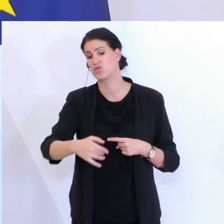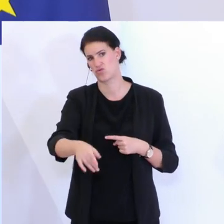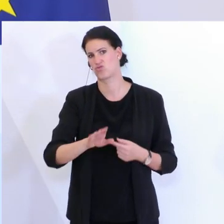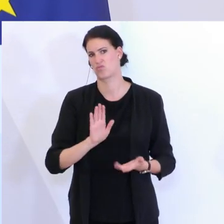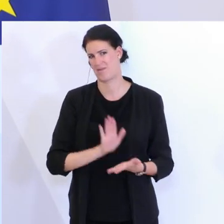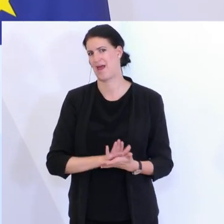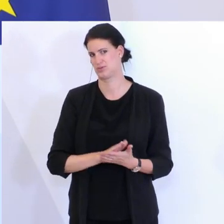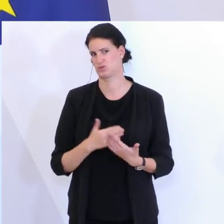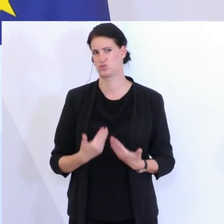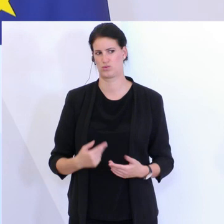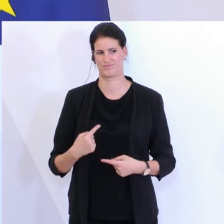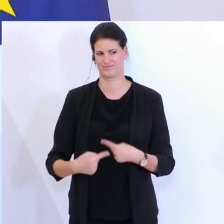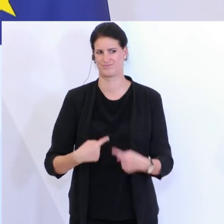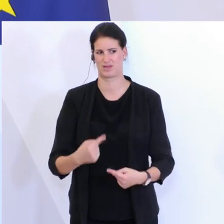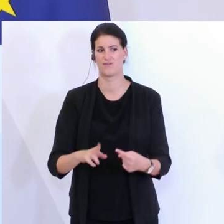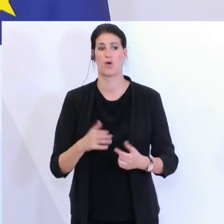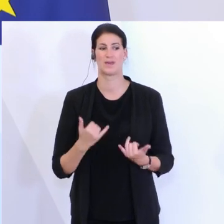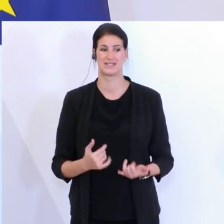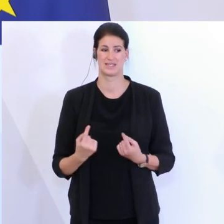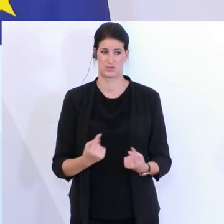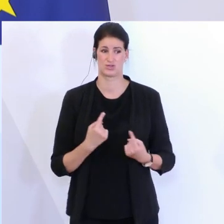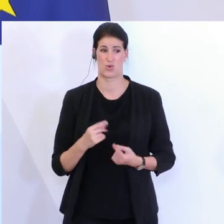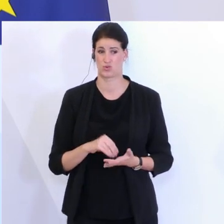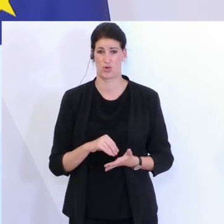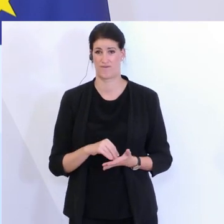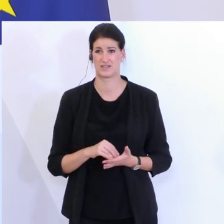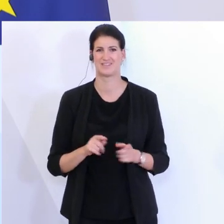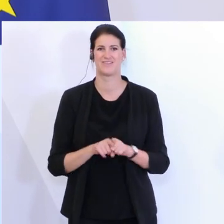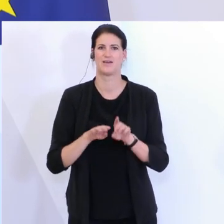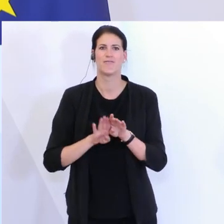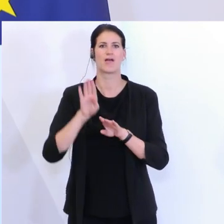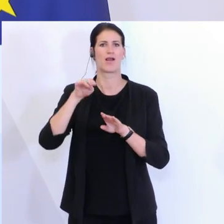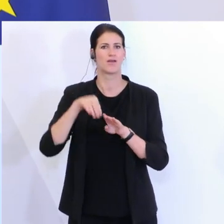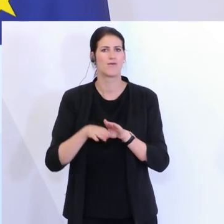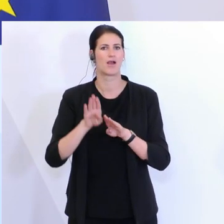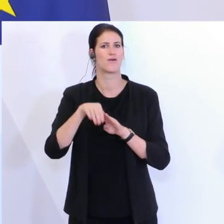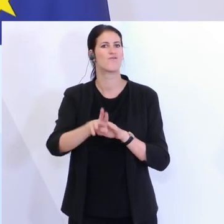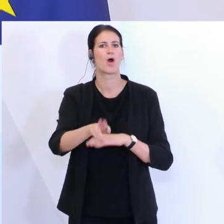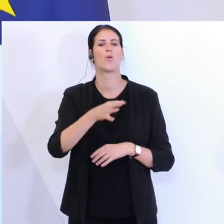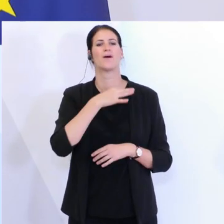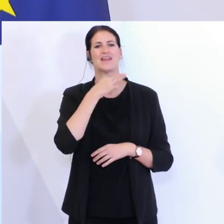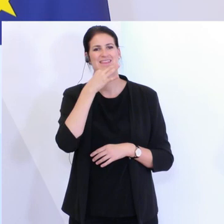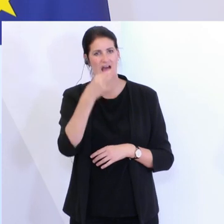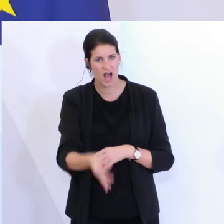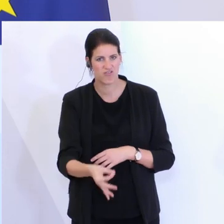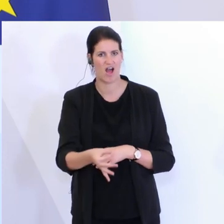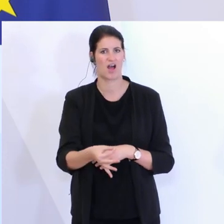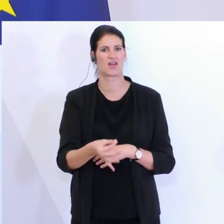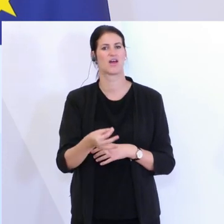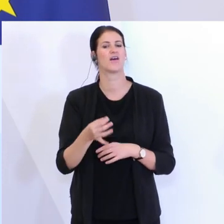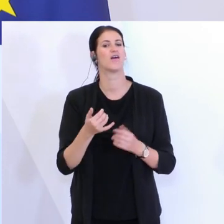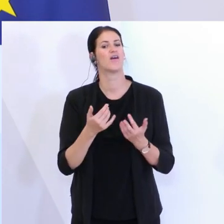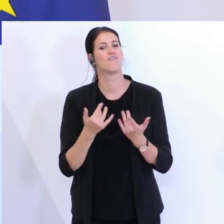darstellen, weil wir sind ja noch immer in einer Situation, wo wir quasi eine Wellenbewegung haben, was Nachfrage, Auslastung, Entwicklung der